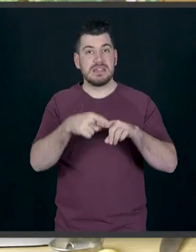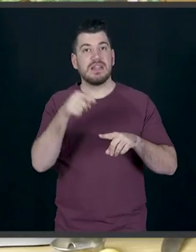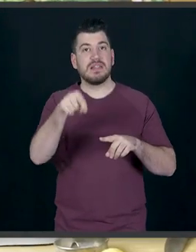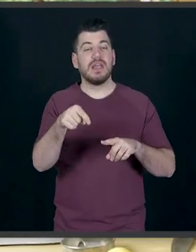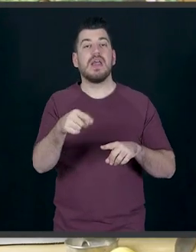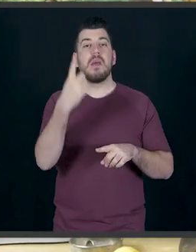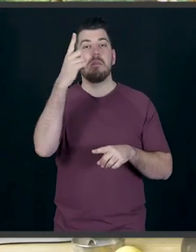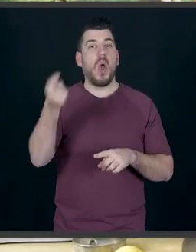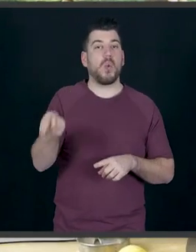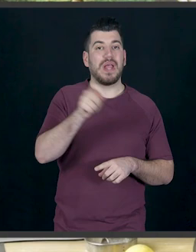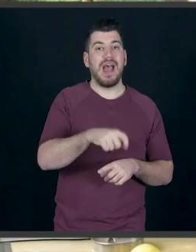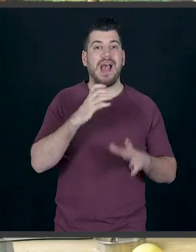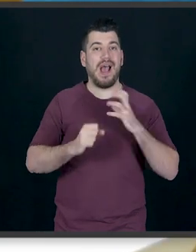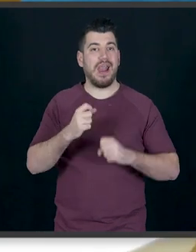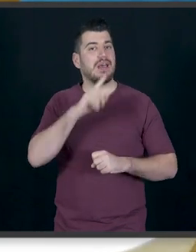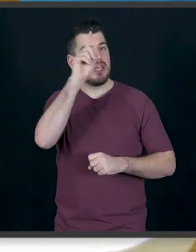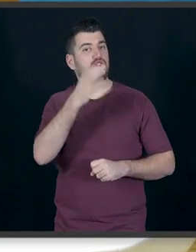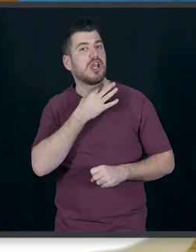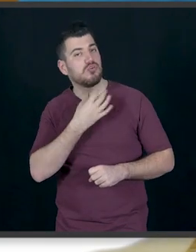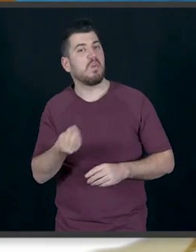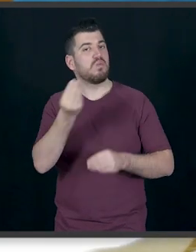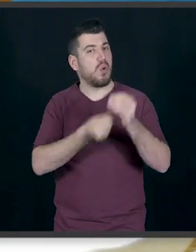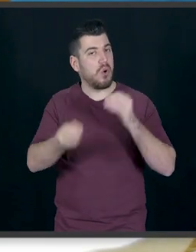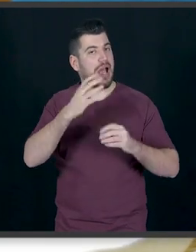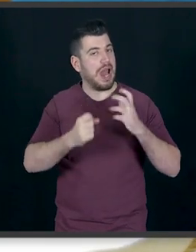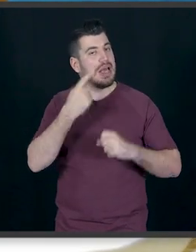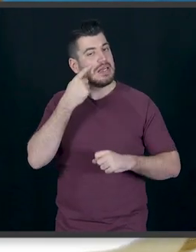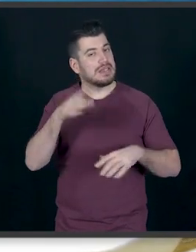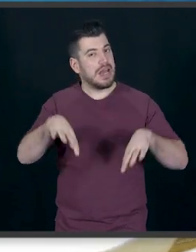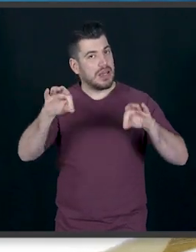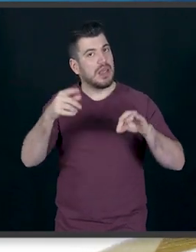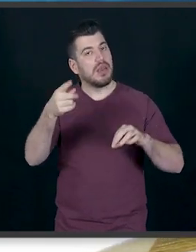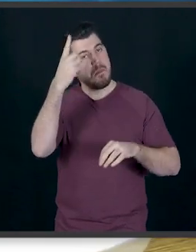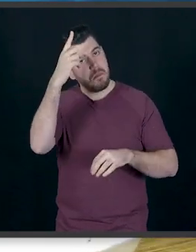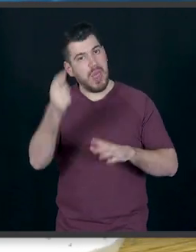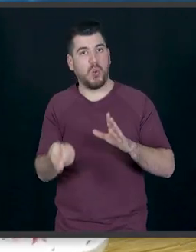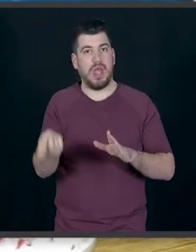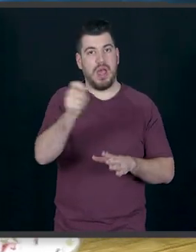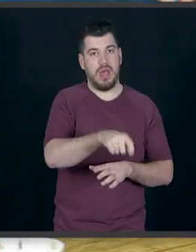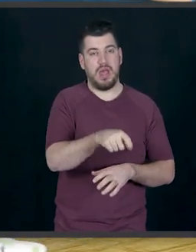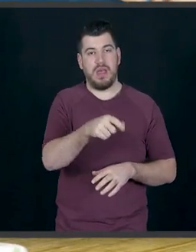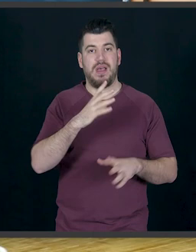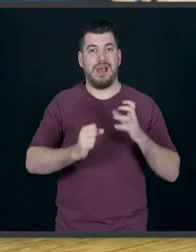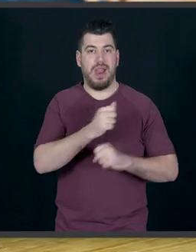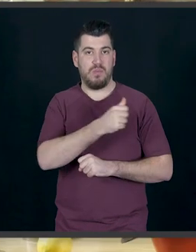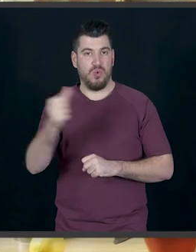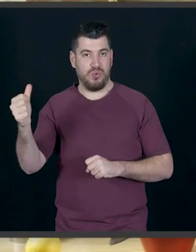γάλα. Μπορεί να χρειαστεί περισσότερο μετά, αλλά στην αρχή θα ξεκινήσω με μία κουταλιά της σούπας. Και ανεκατεύω.